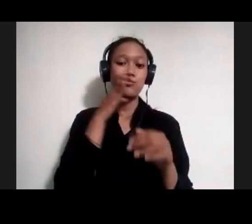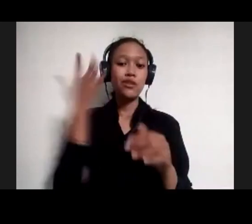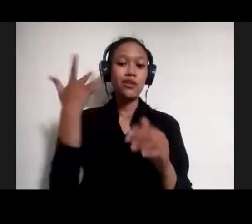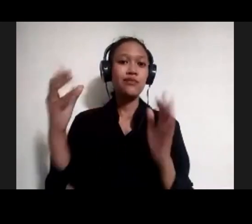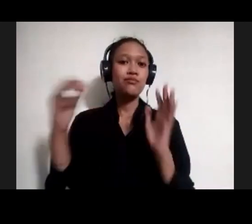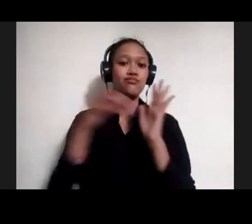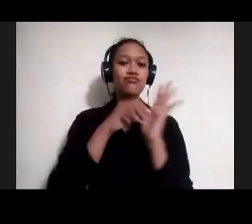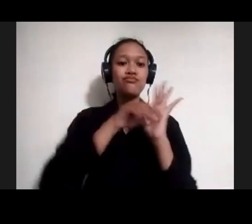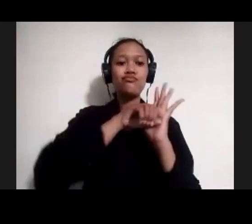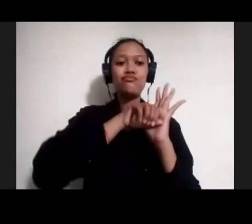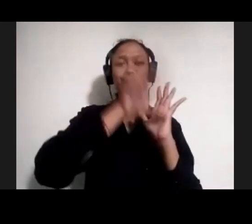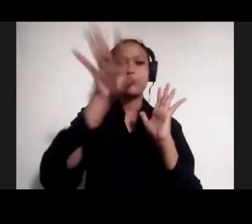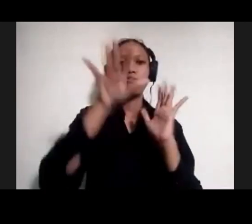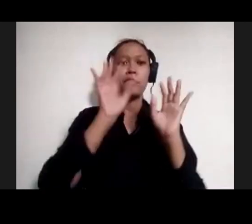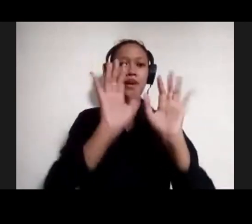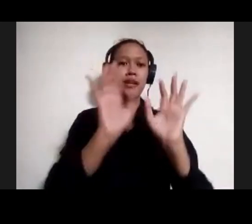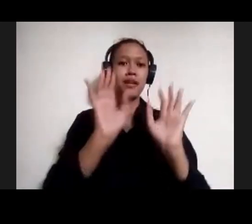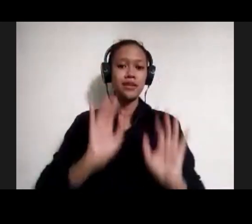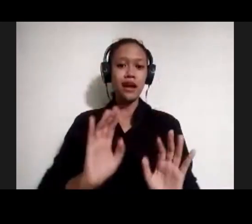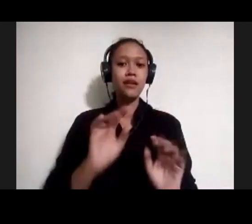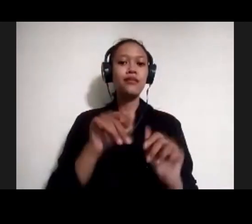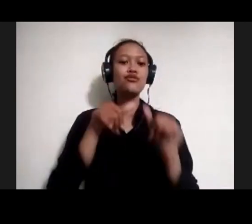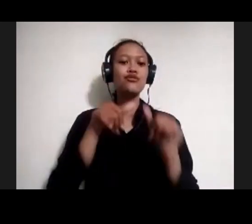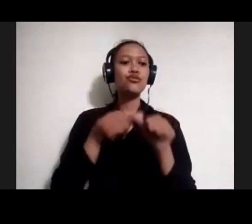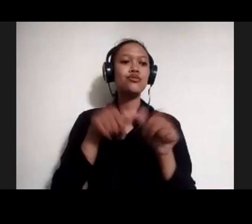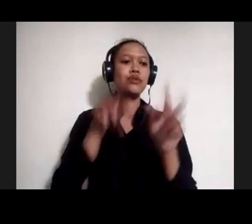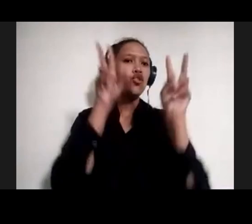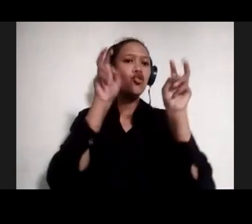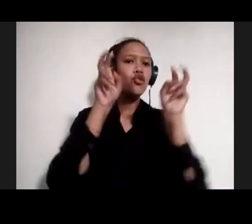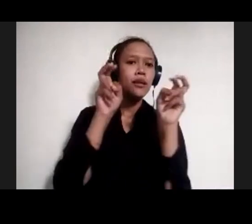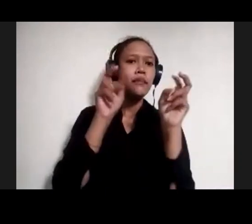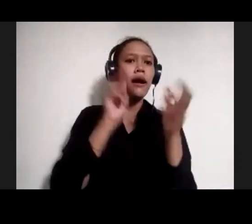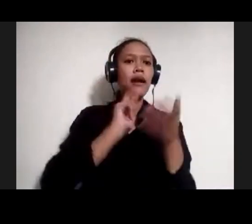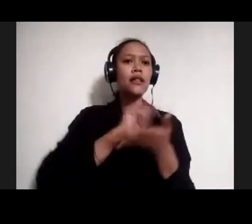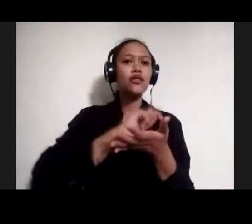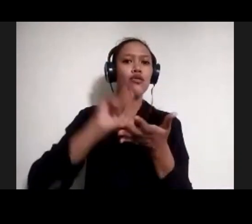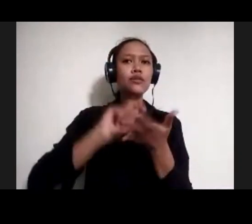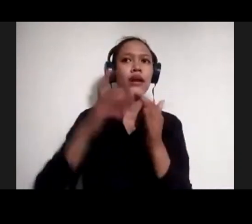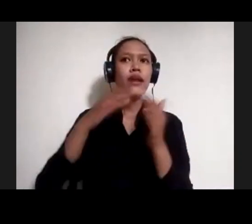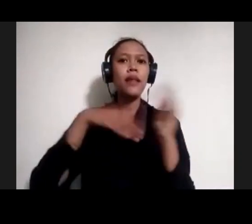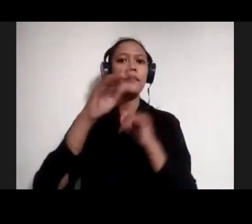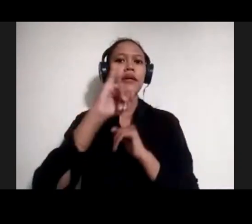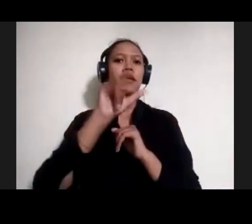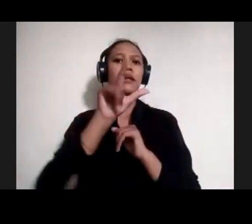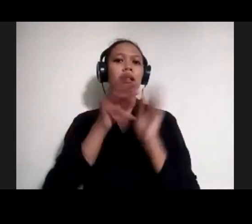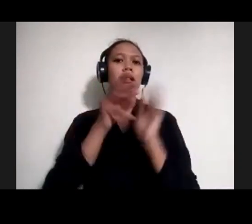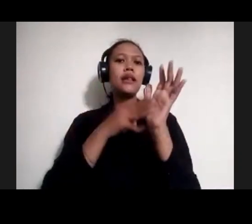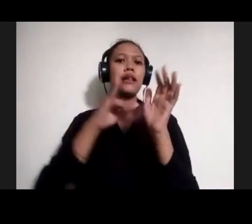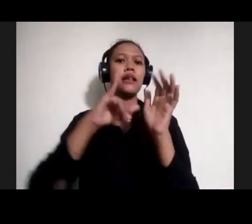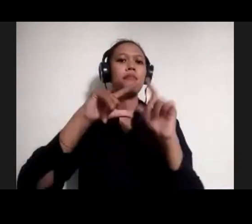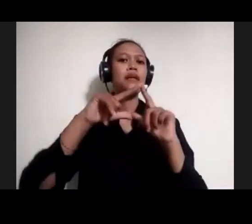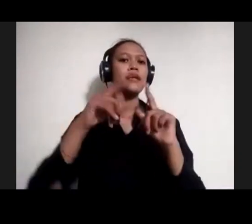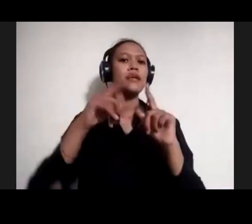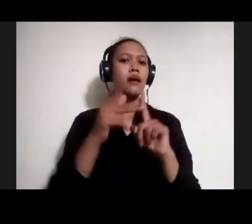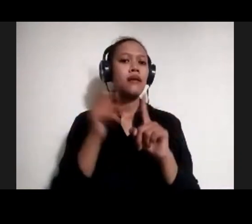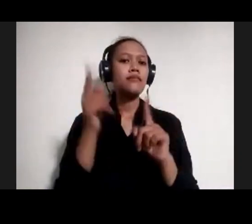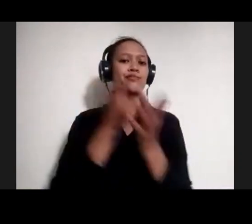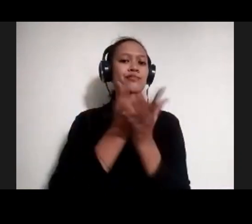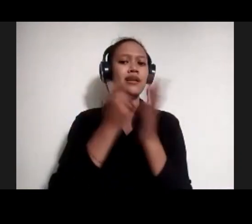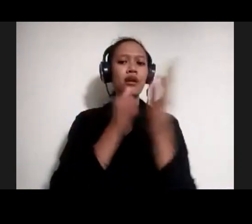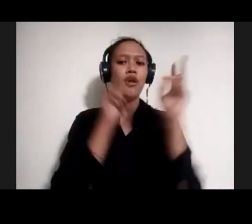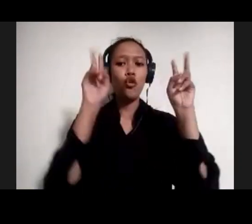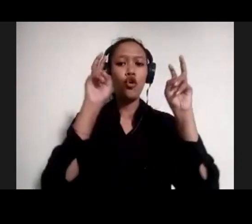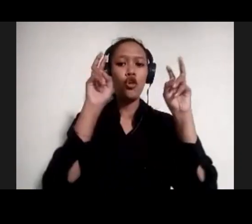dengan mengutip tulisan-tulisan yang lebih ilmiah. Nah, ini kan sebetulnya konteks isunya adalah